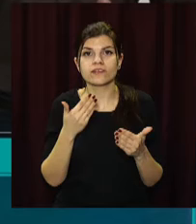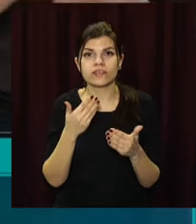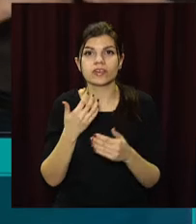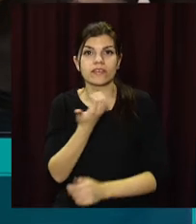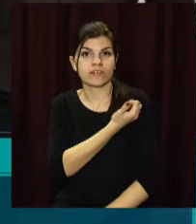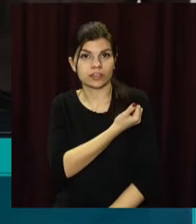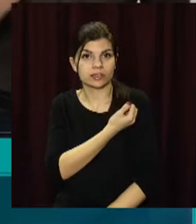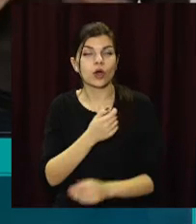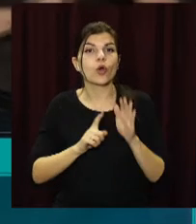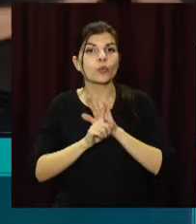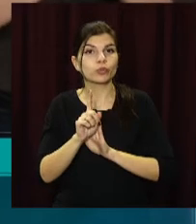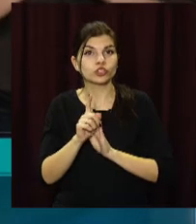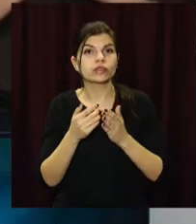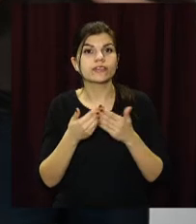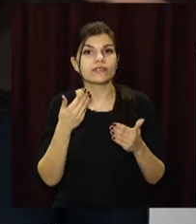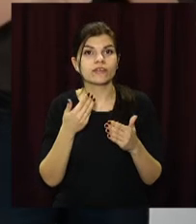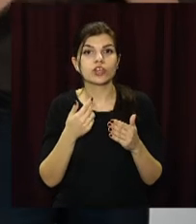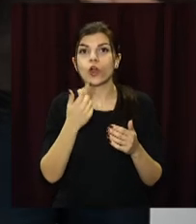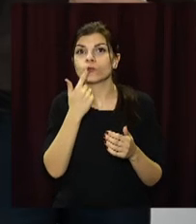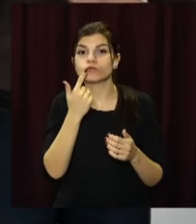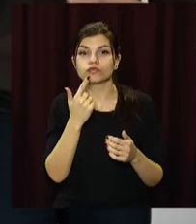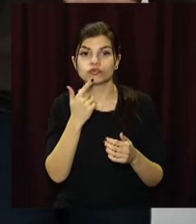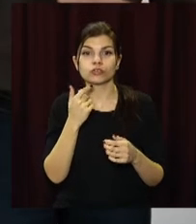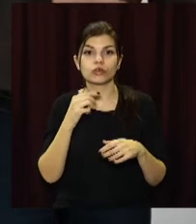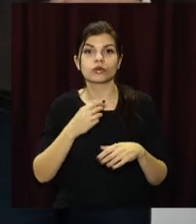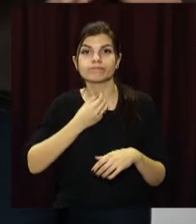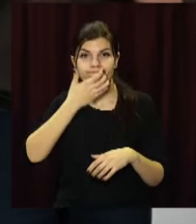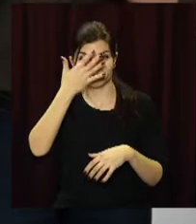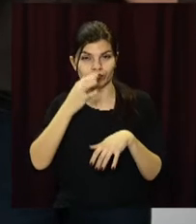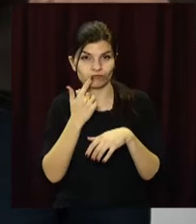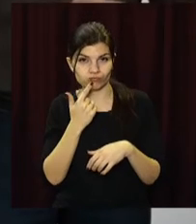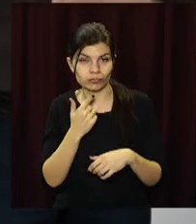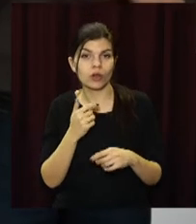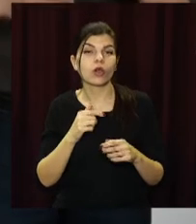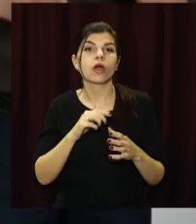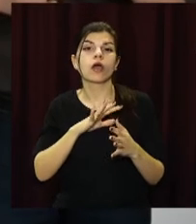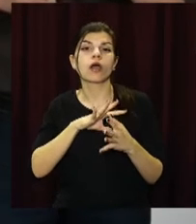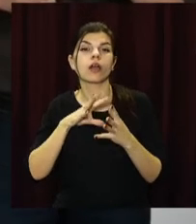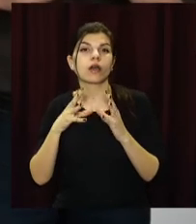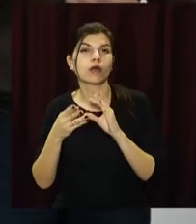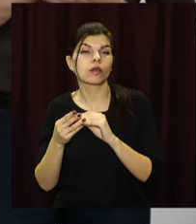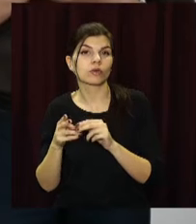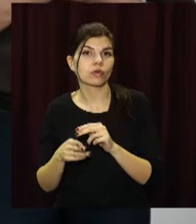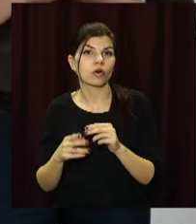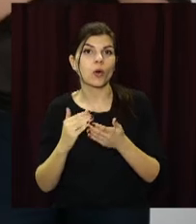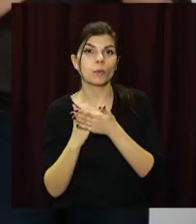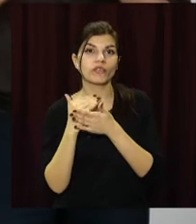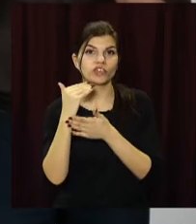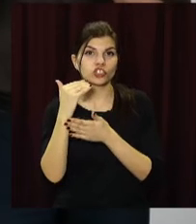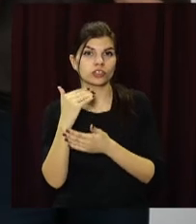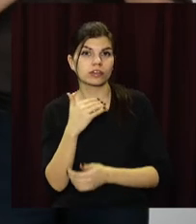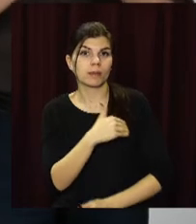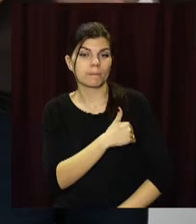вакцинації. Починаючи від почервоніння шкіри, закінчуючи підвищенням